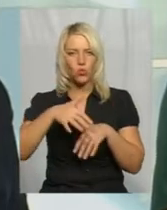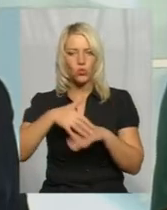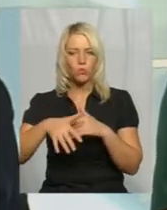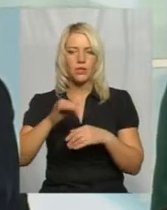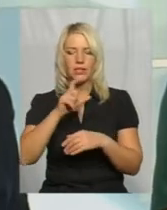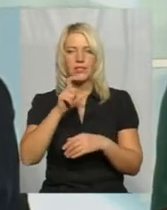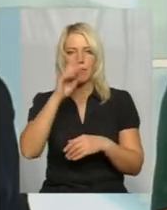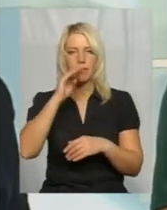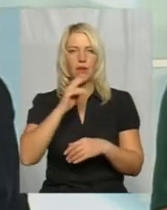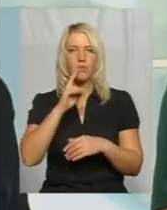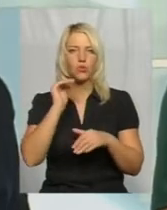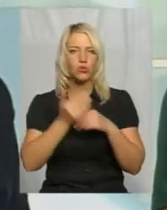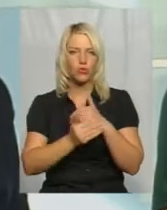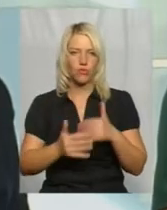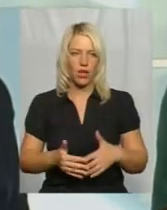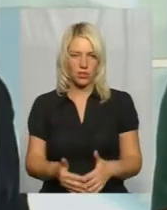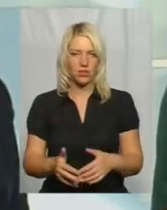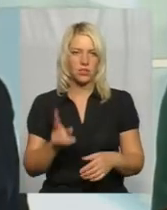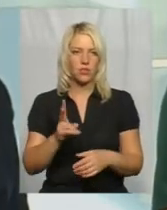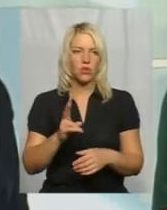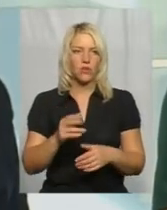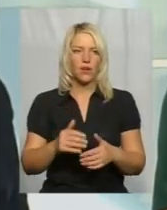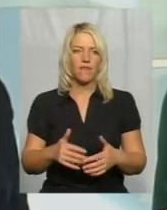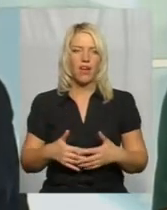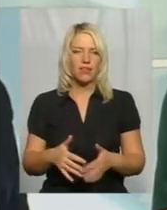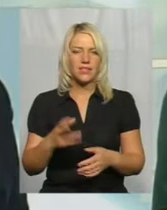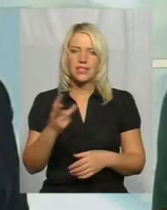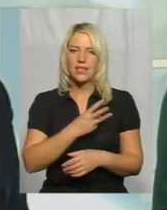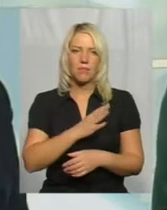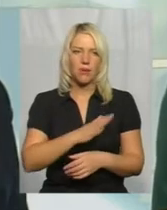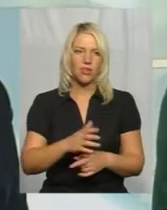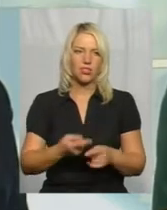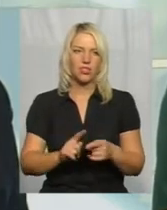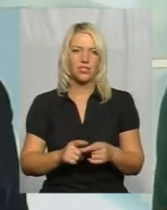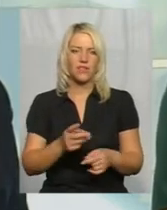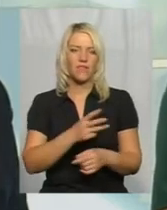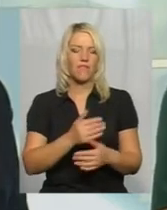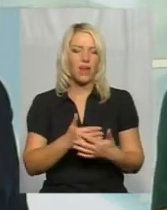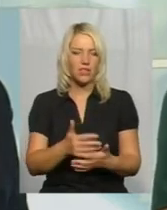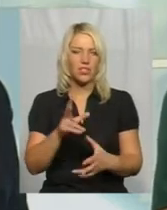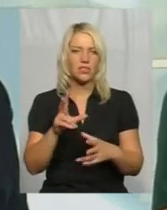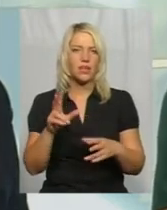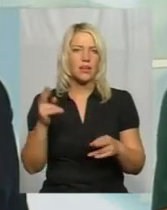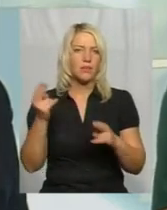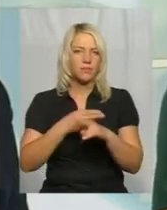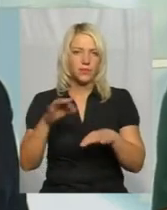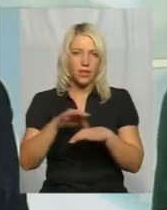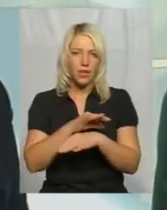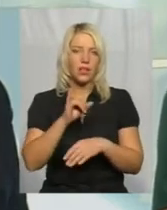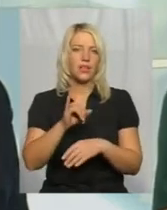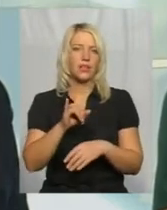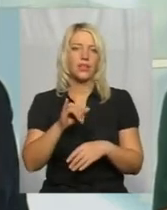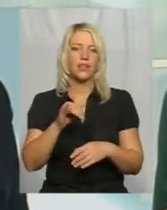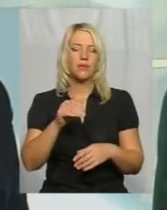приховували цю вагітність, в яких вагітність не була зовсім бажаною, часто це вагітність позашлюбна. І подекуди